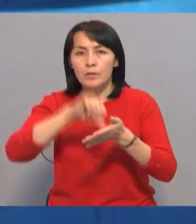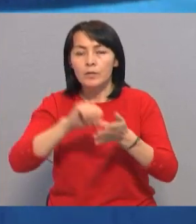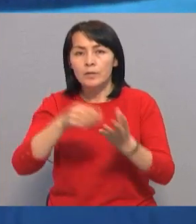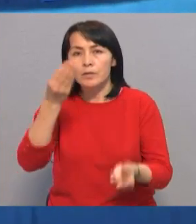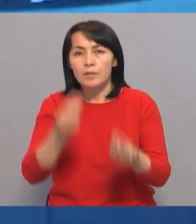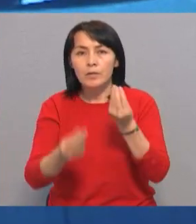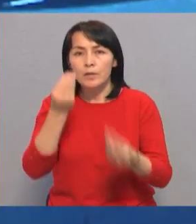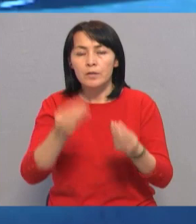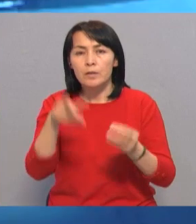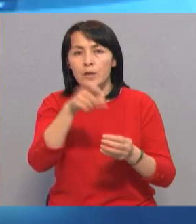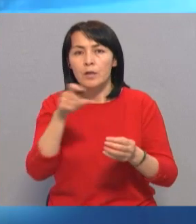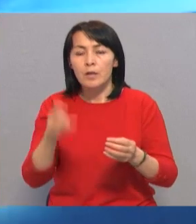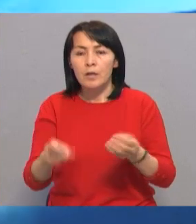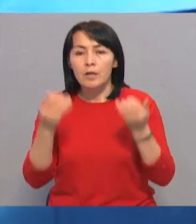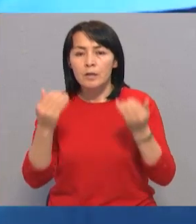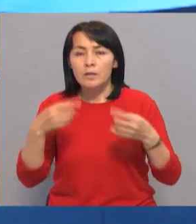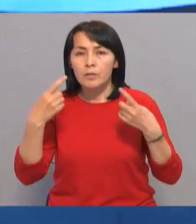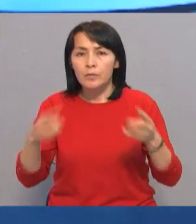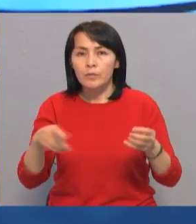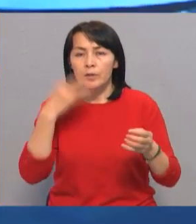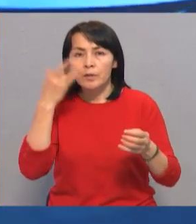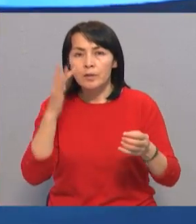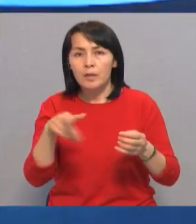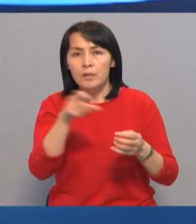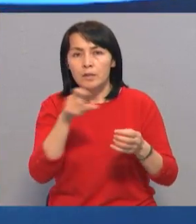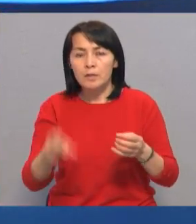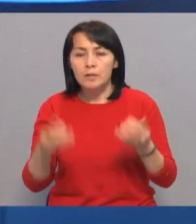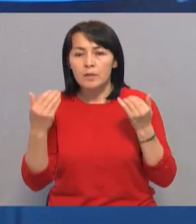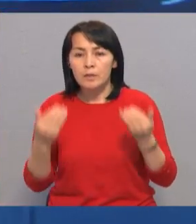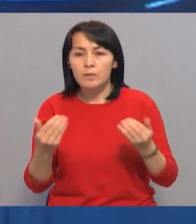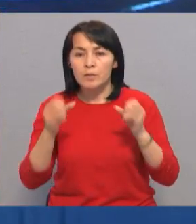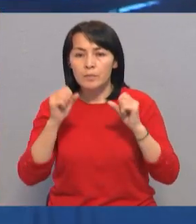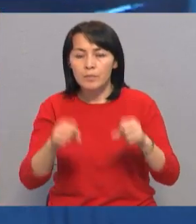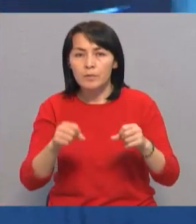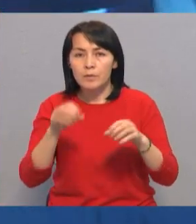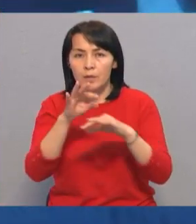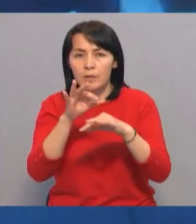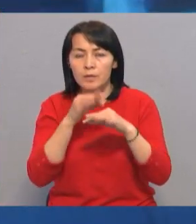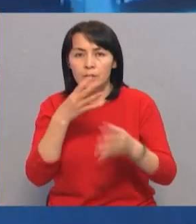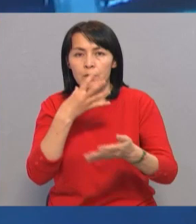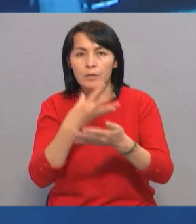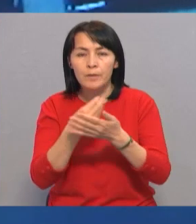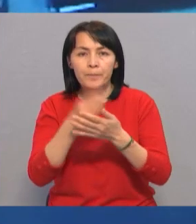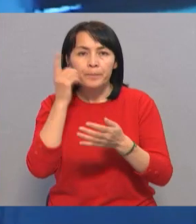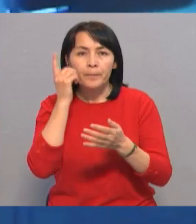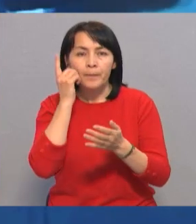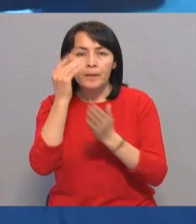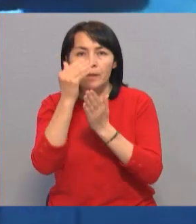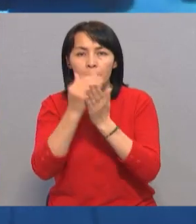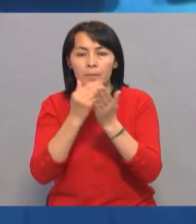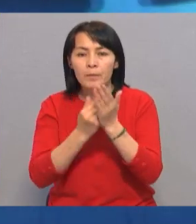в азартных играх гражданину или резиденту Республики Казахстан достаточно скачать на свой телефон мобильное